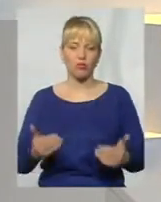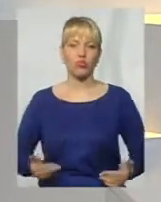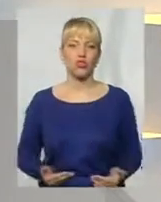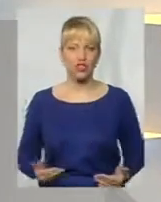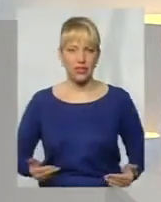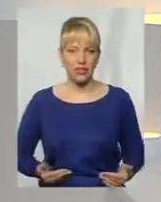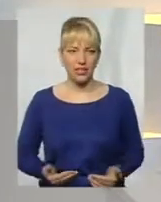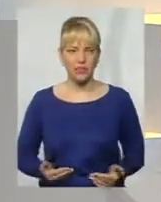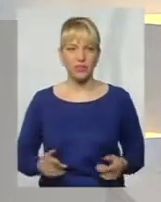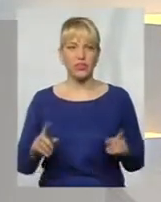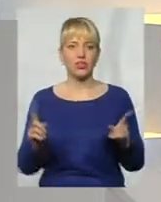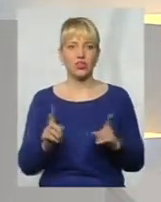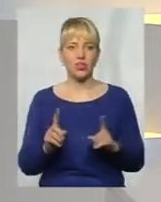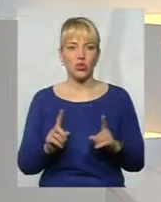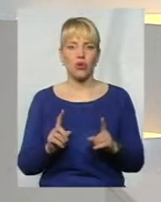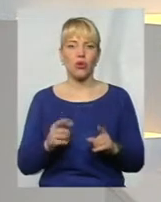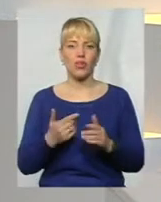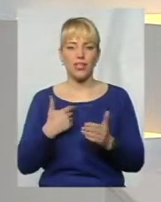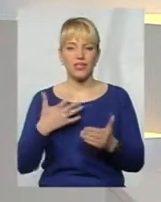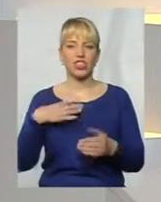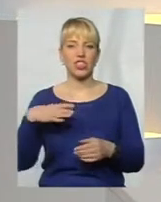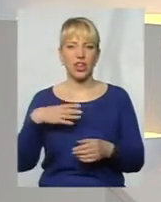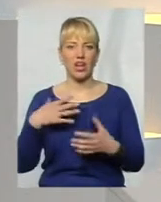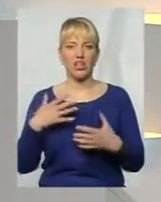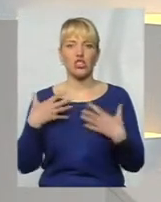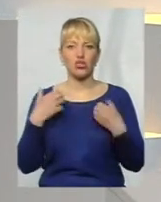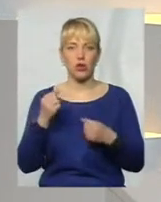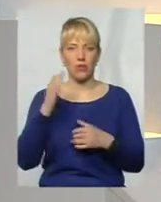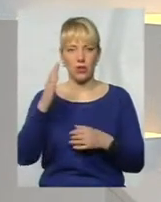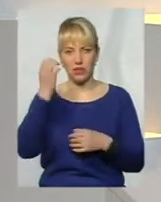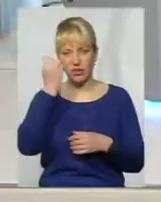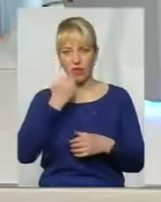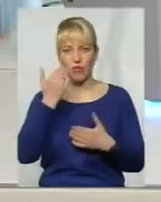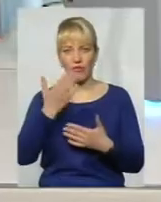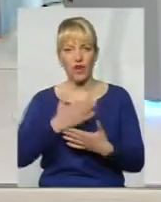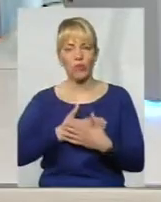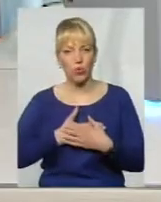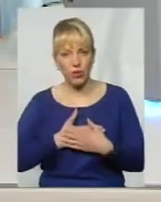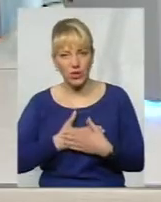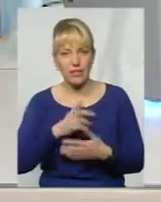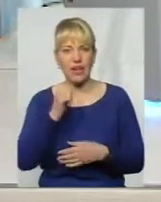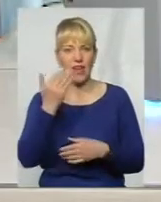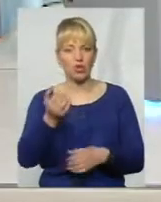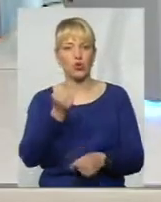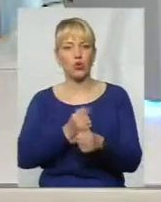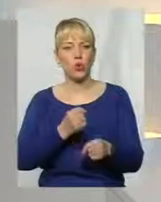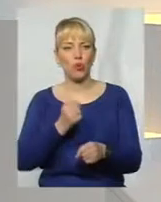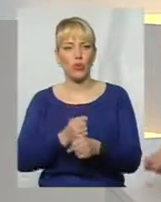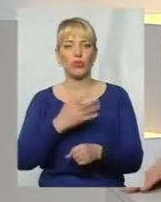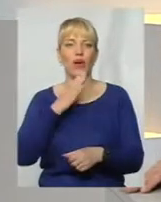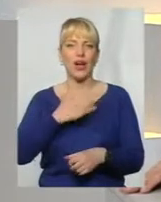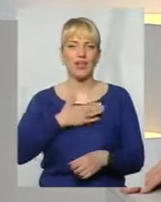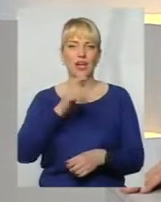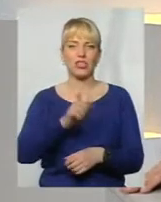впереді нас чекає здорове майбутнє. Дякую. Низький уклін вам за вашу роботу, а нашим